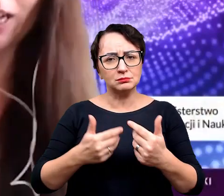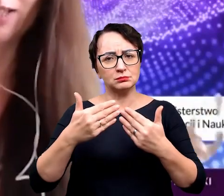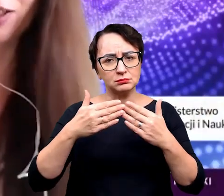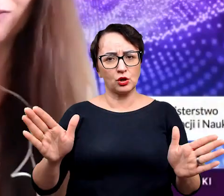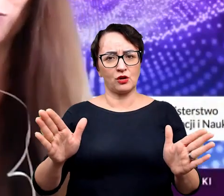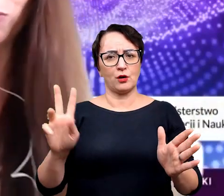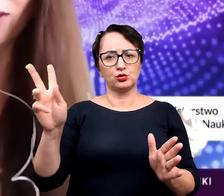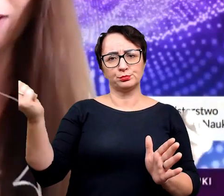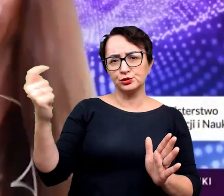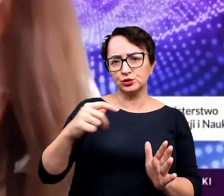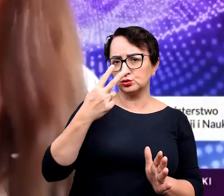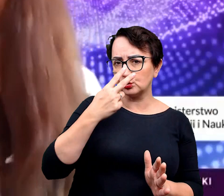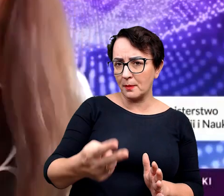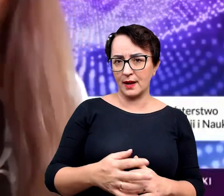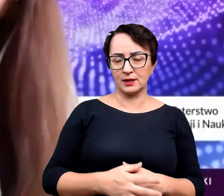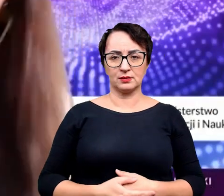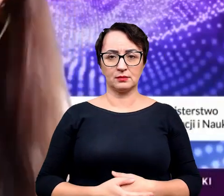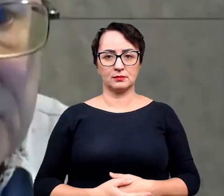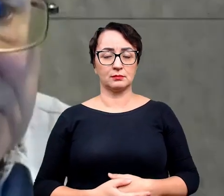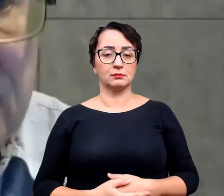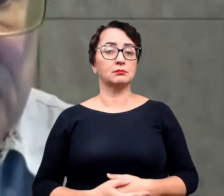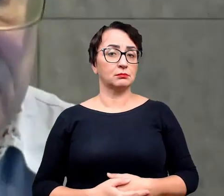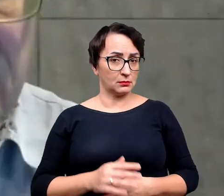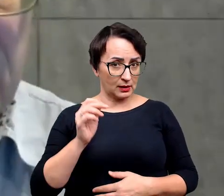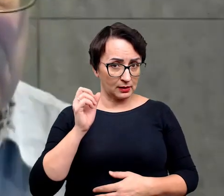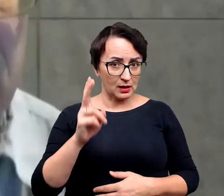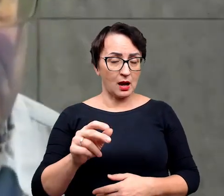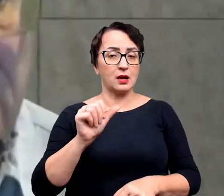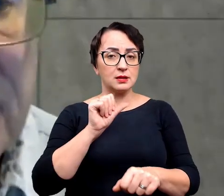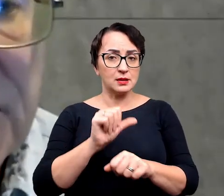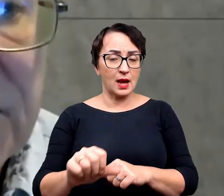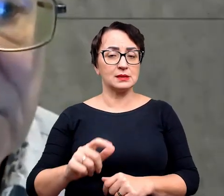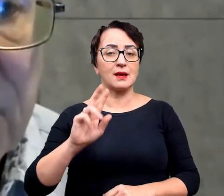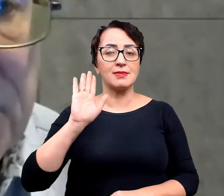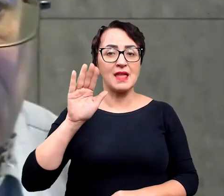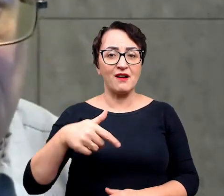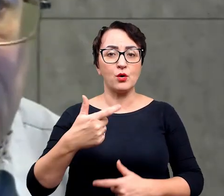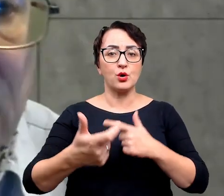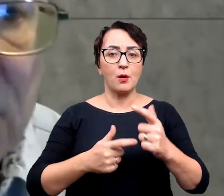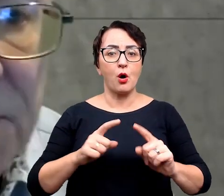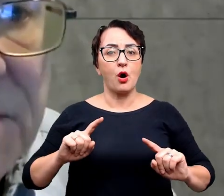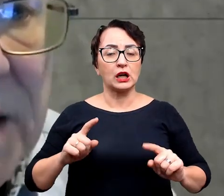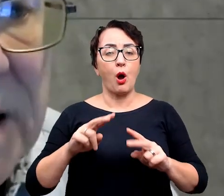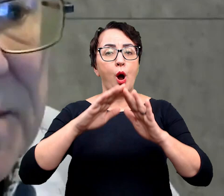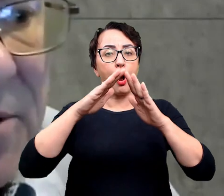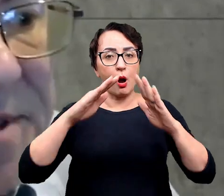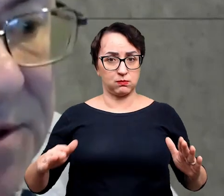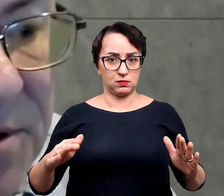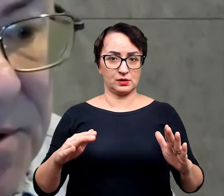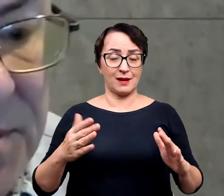na zasadzie otwarte, że ktoś może pojechać i zobaczyć. Są robione nawet organizowane takie obozy.